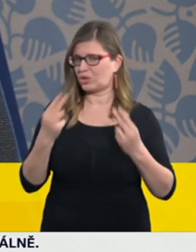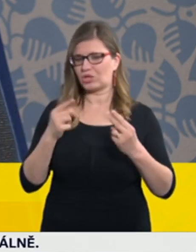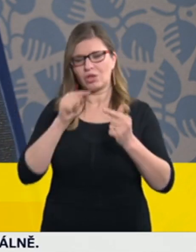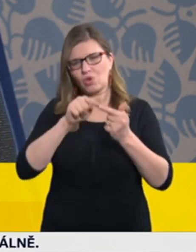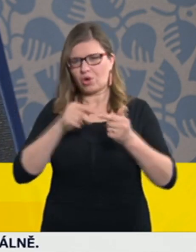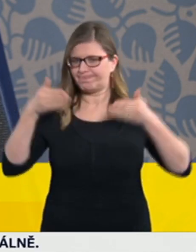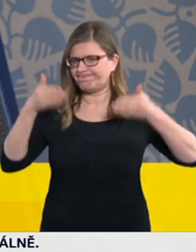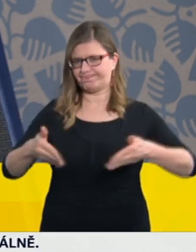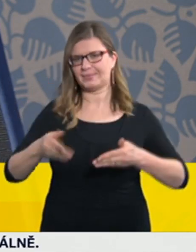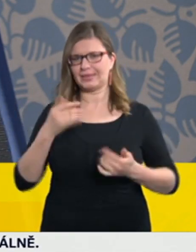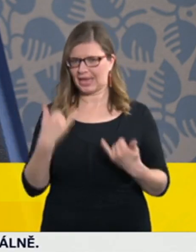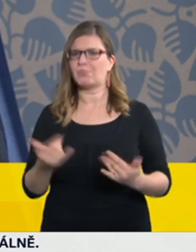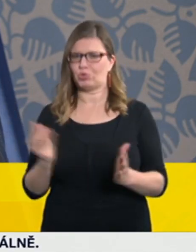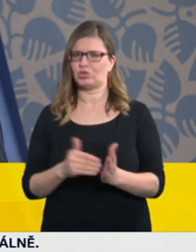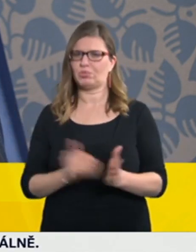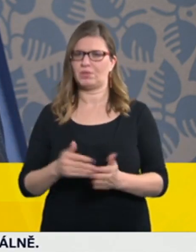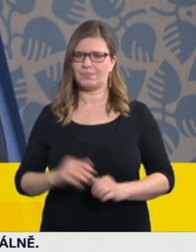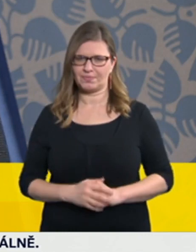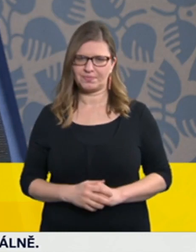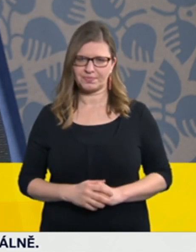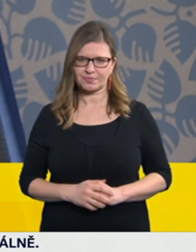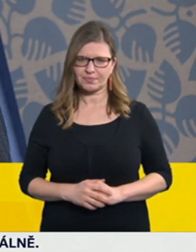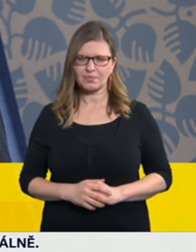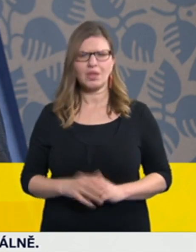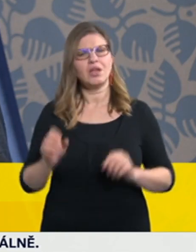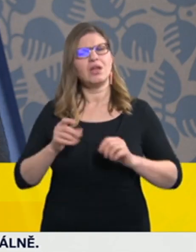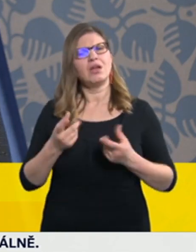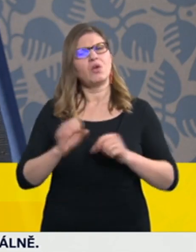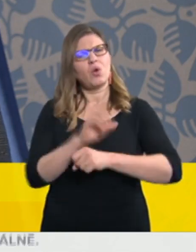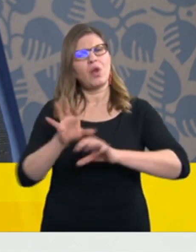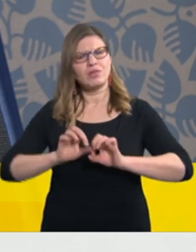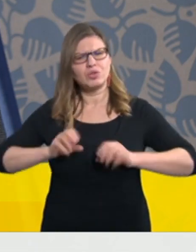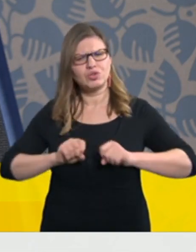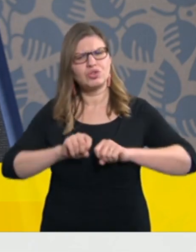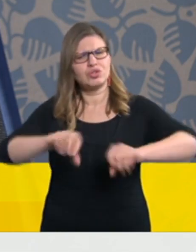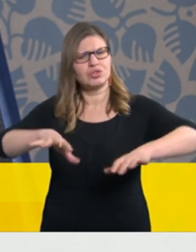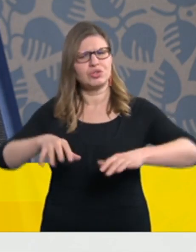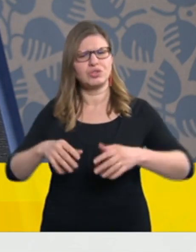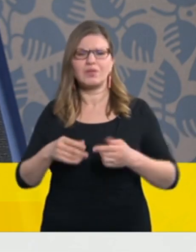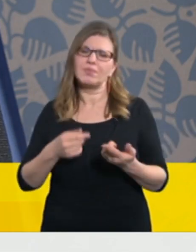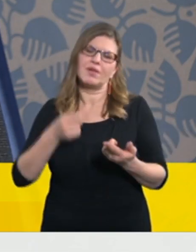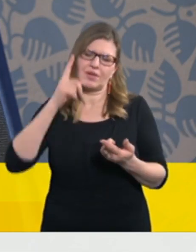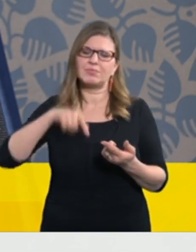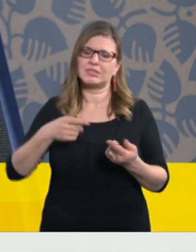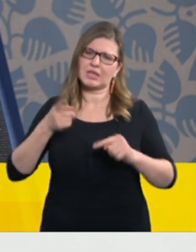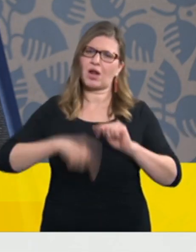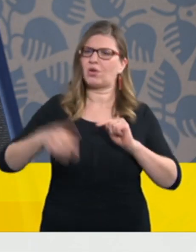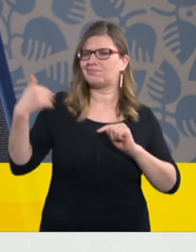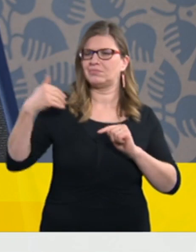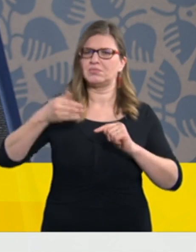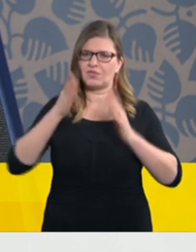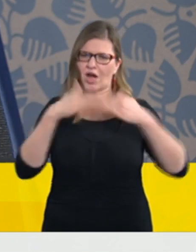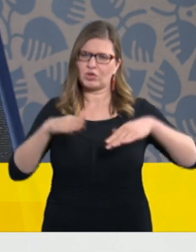k šíření dochází, a bylo to konec konců, to, co se stalo i během těch vánočních svátků,